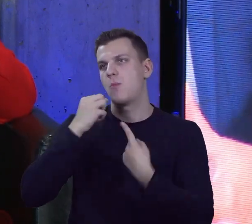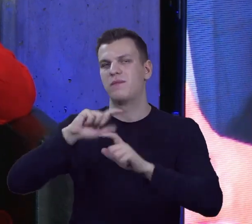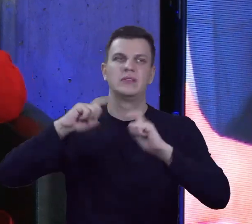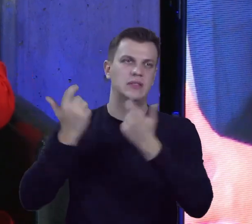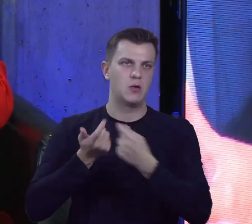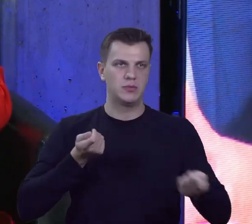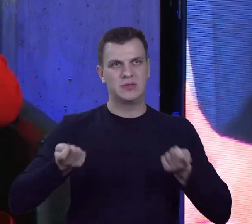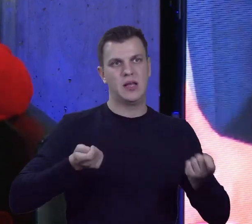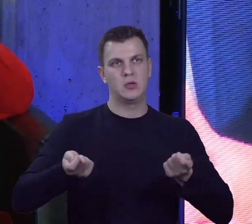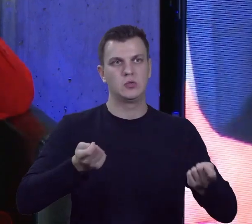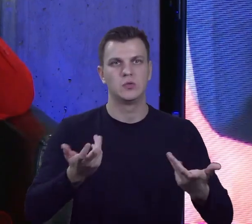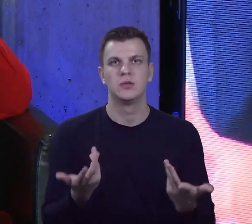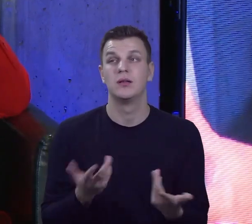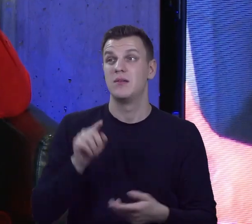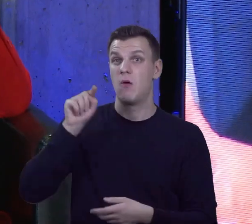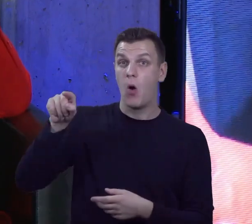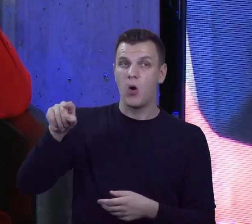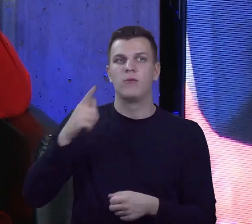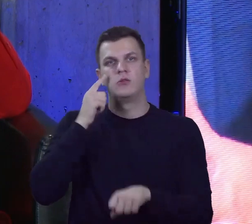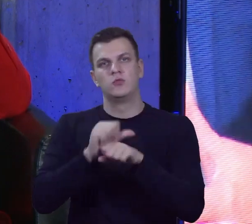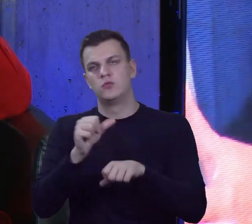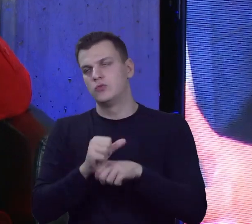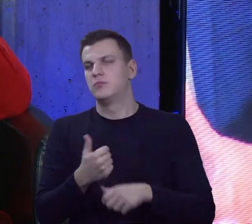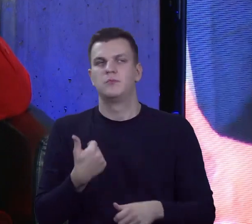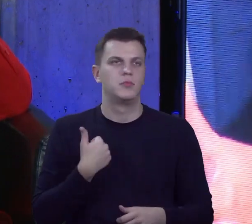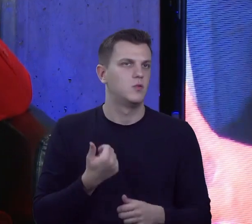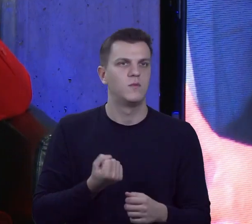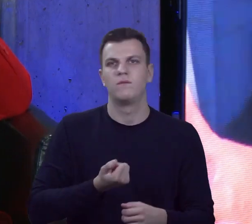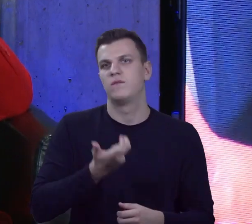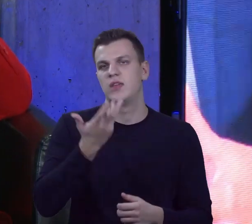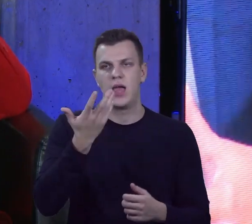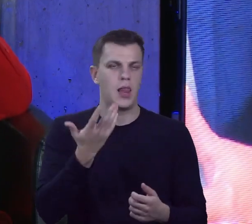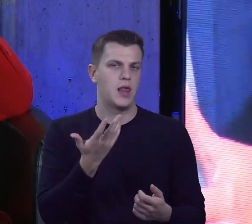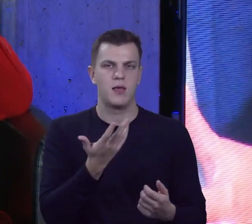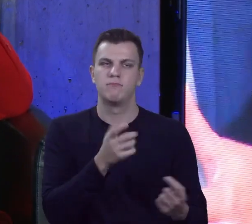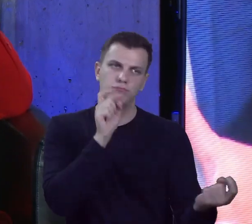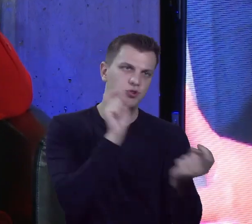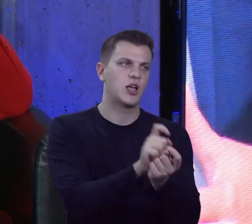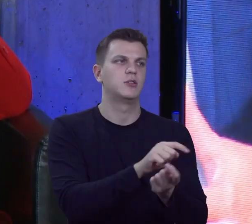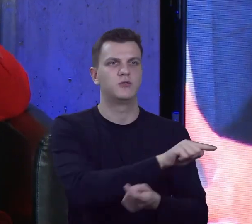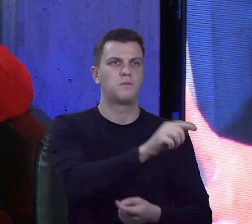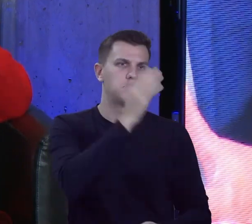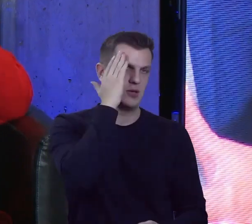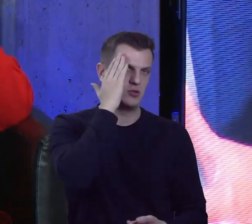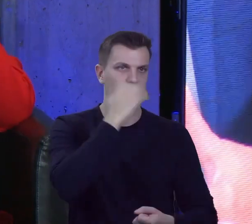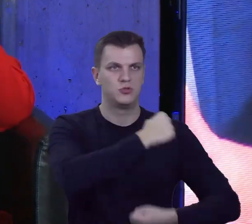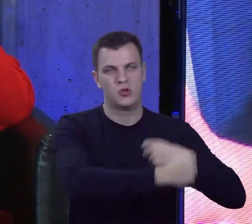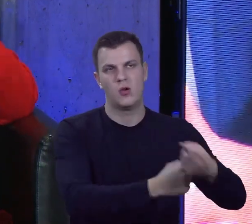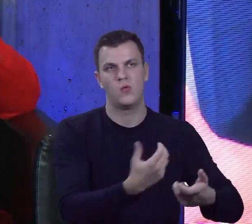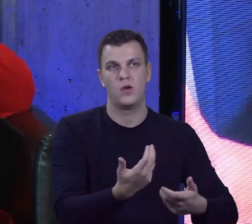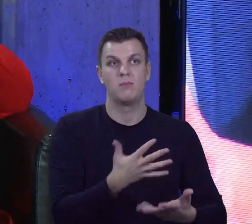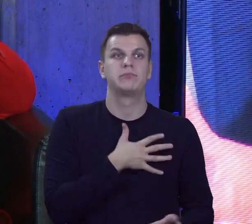lider wielokrotnie był oporny na to, co przynoszą mieszkańcy. Przerażony, przestraszony. Ja znam takich